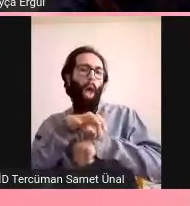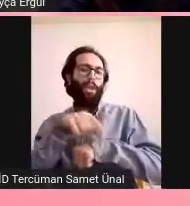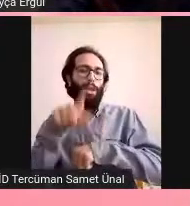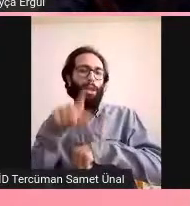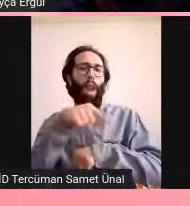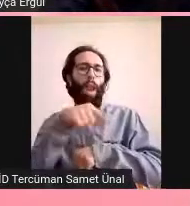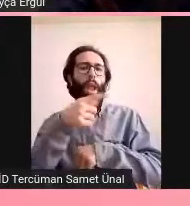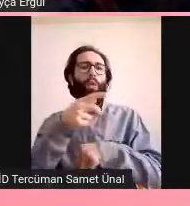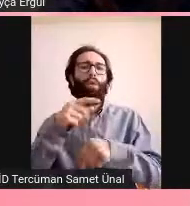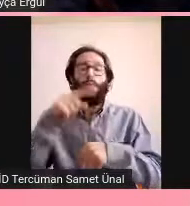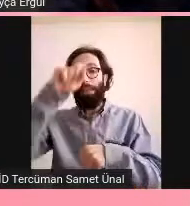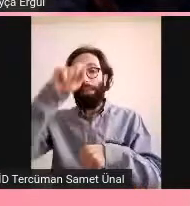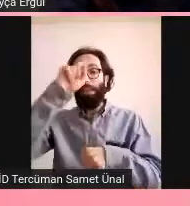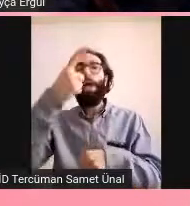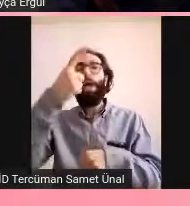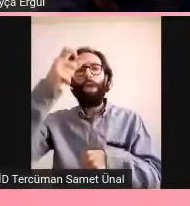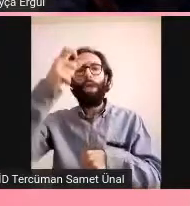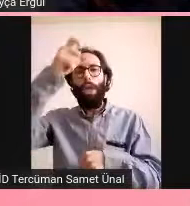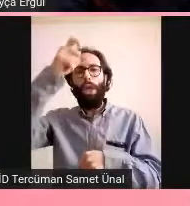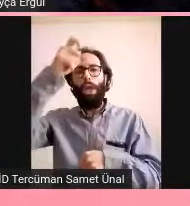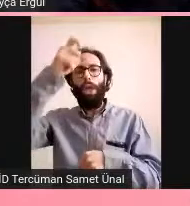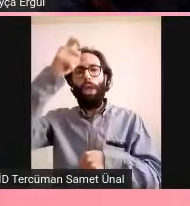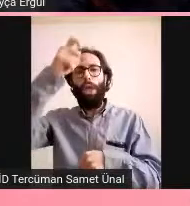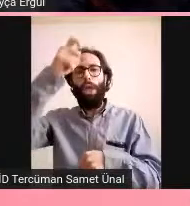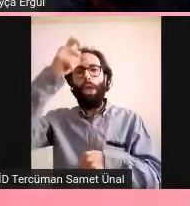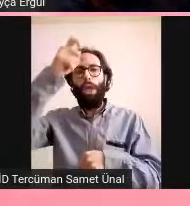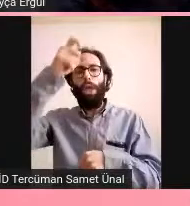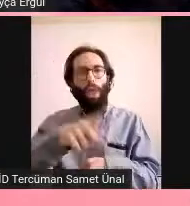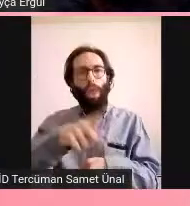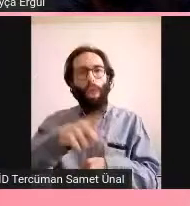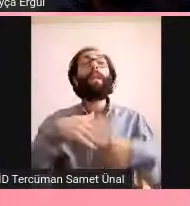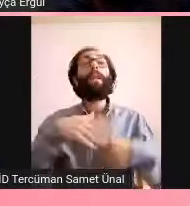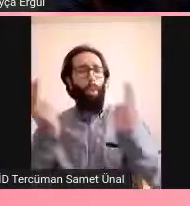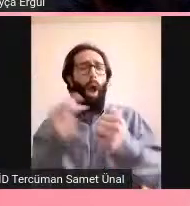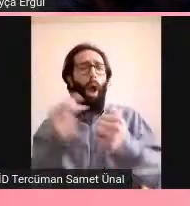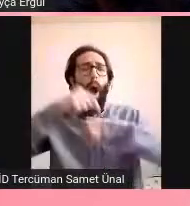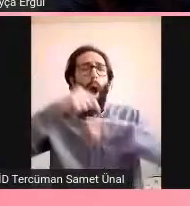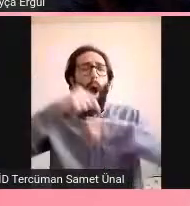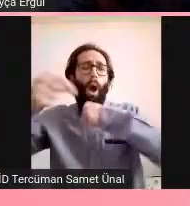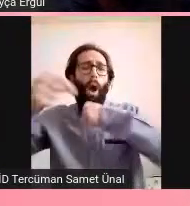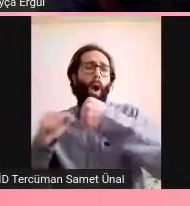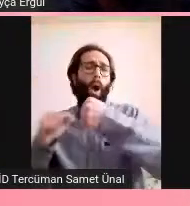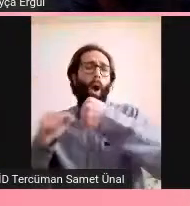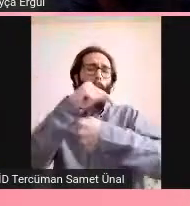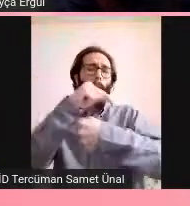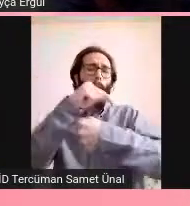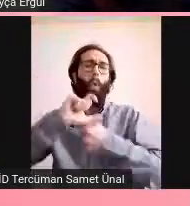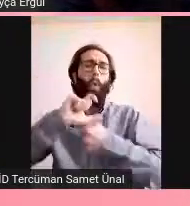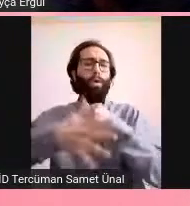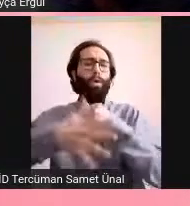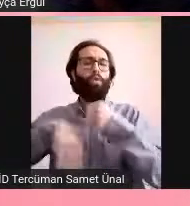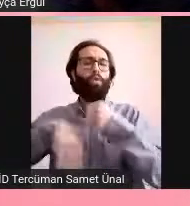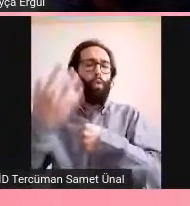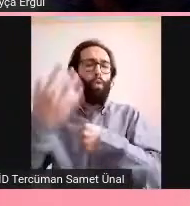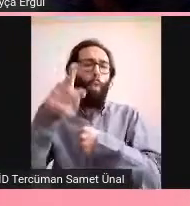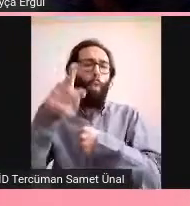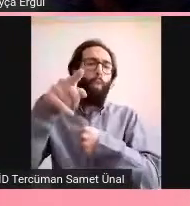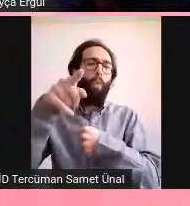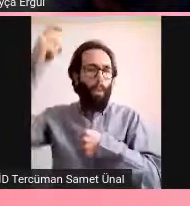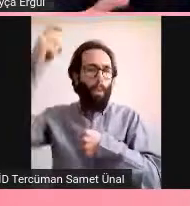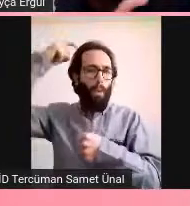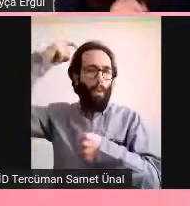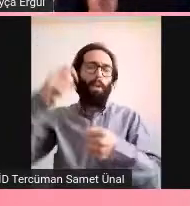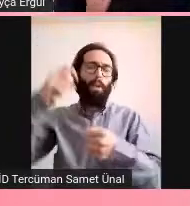Japonya'dan Amerika'ya kadar aynı şeyler söylendiği için artık Covid'le şey yapılıyor. Covid'le